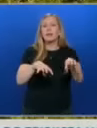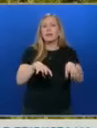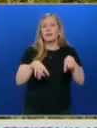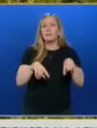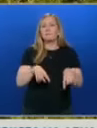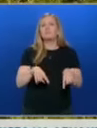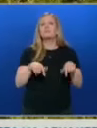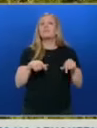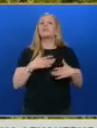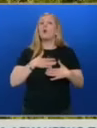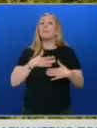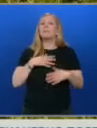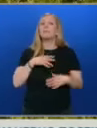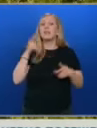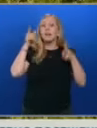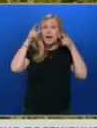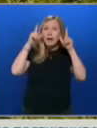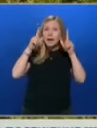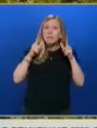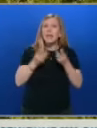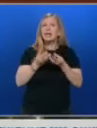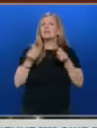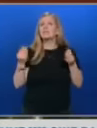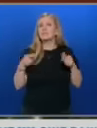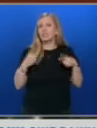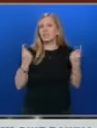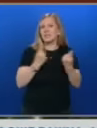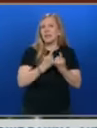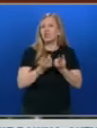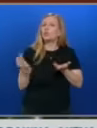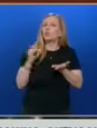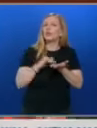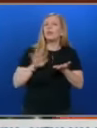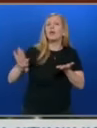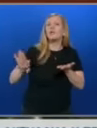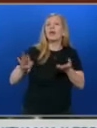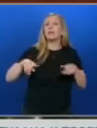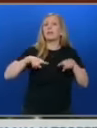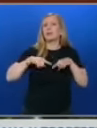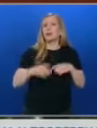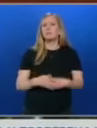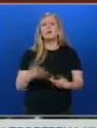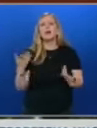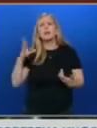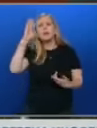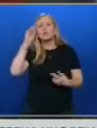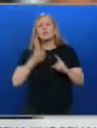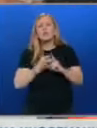кметството собственикът на кравите отсъстваше Вместо него дойде адвокатът му Господин Костов, къде е?